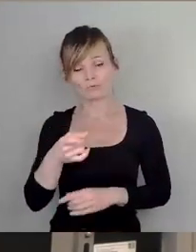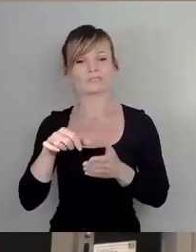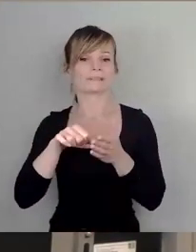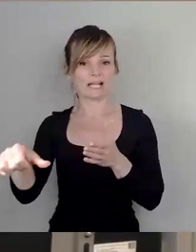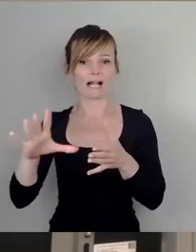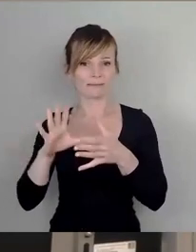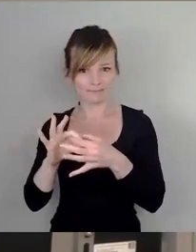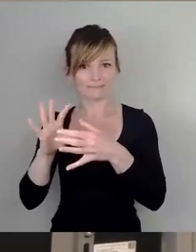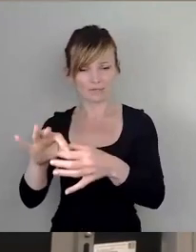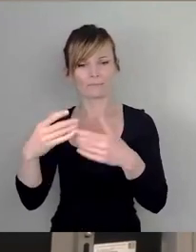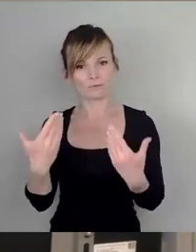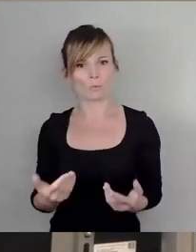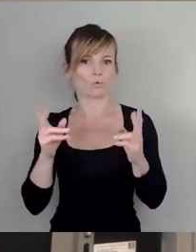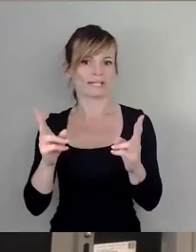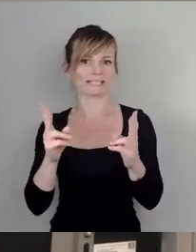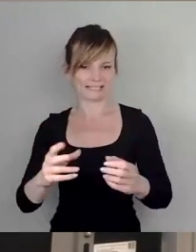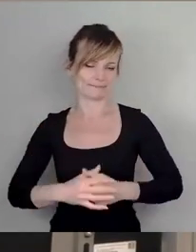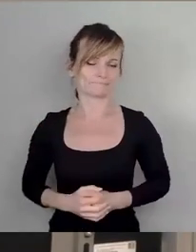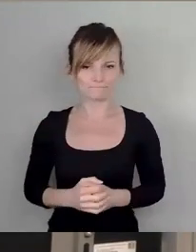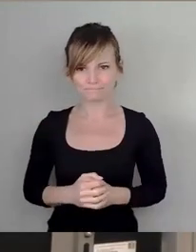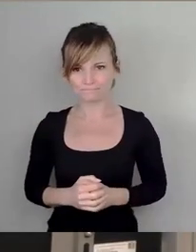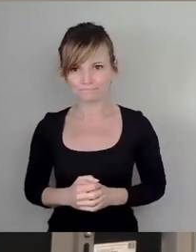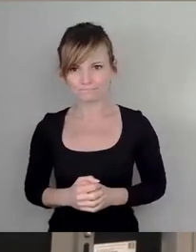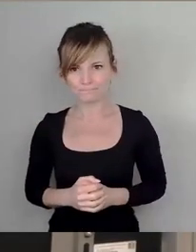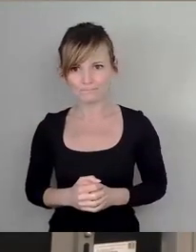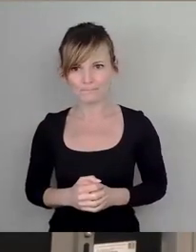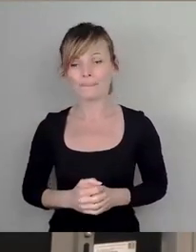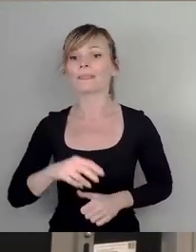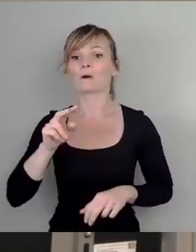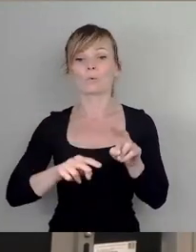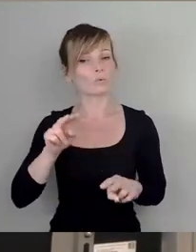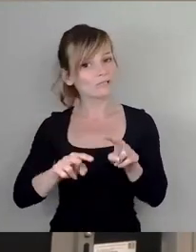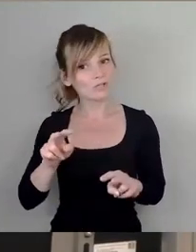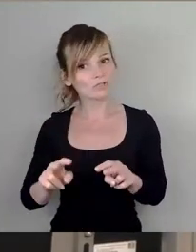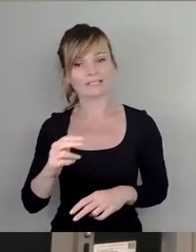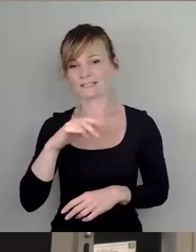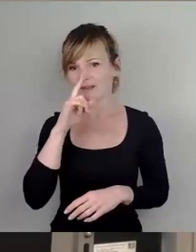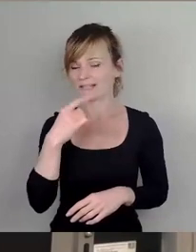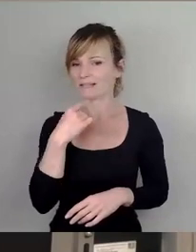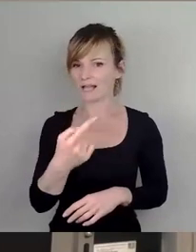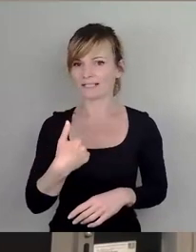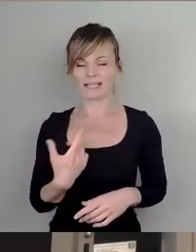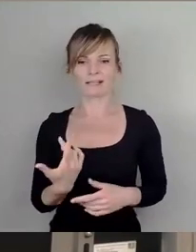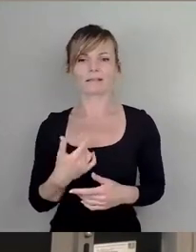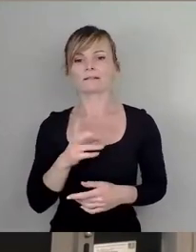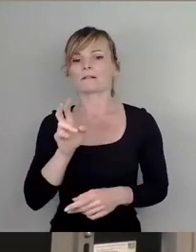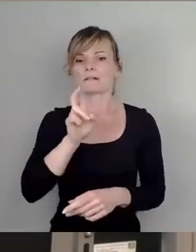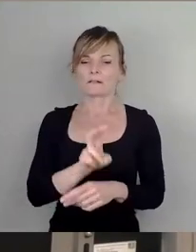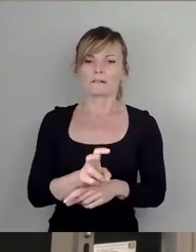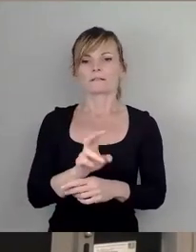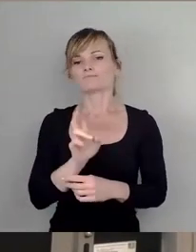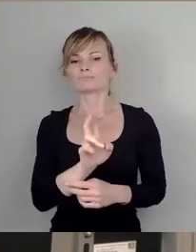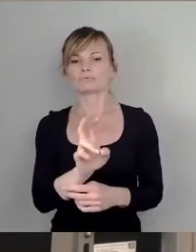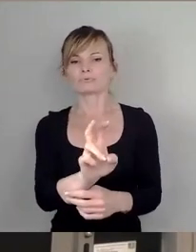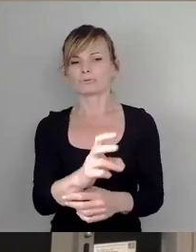auch richtig so. Der Unterschied, wenn wir jetzt über Fahren ohne Fahrschein oder Vulgo-Schwarzfahren